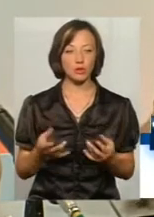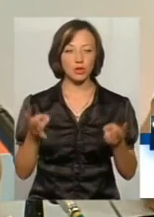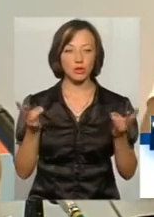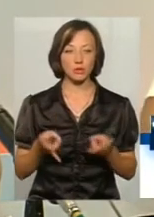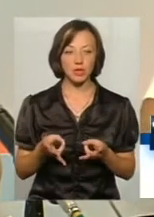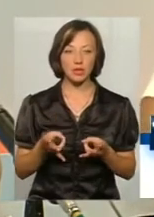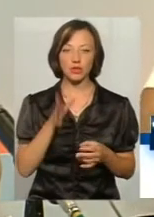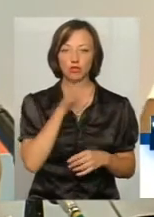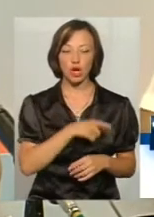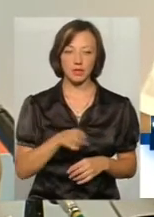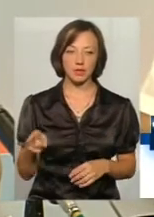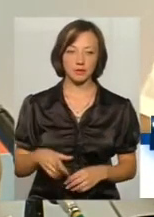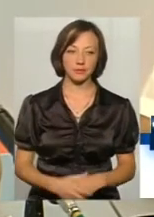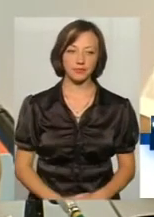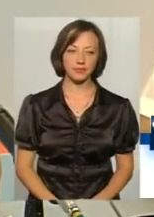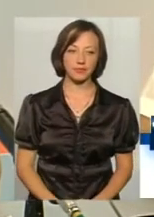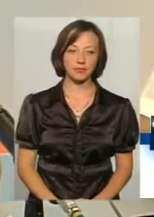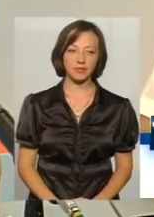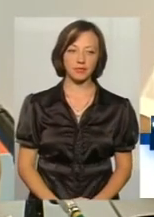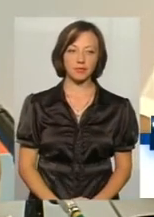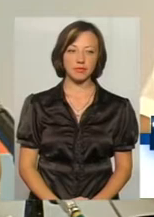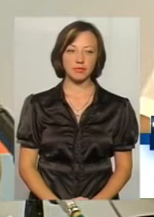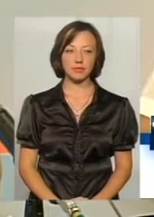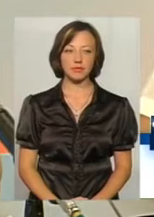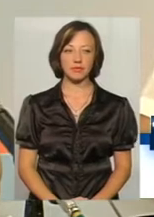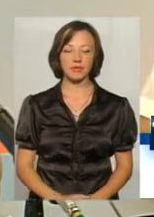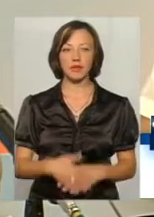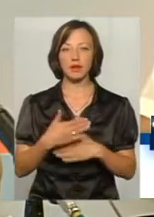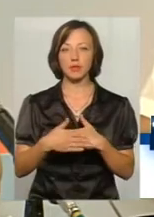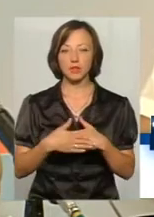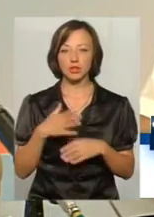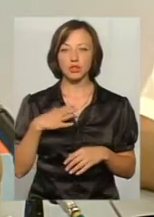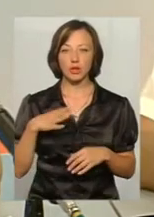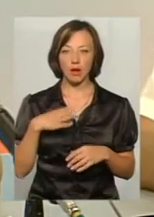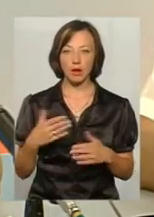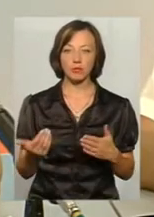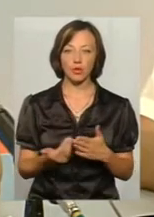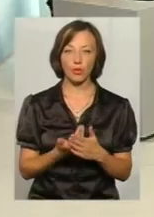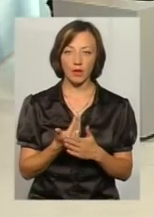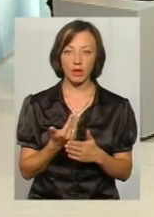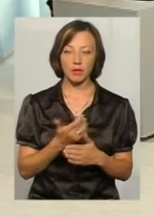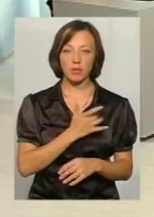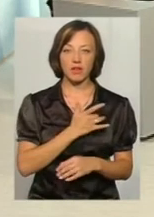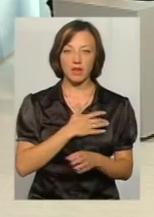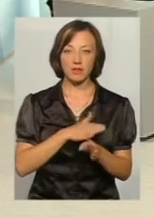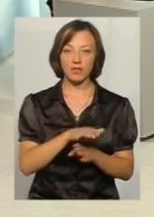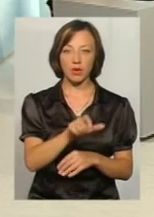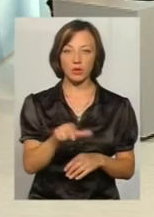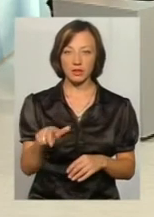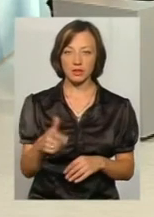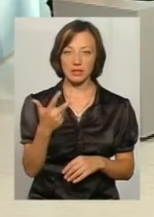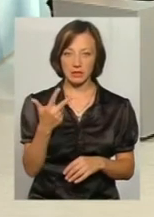необхідний певний час. Тобто найближче ми чекаємо нових приватних виконавців,